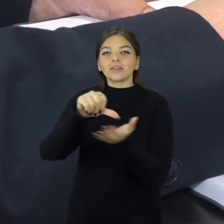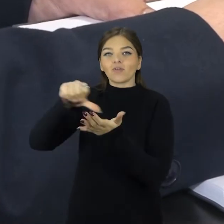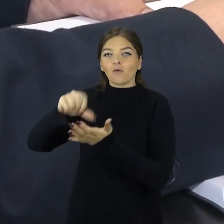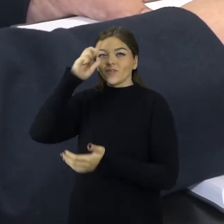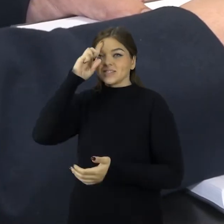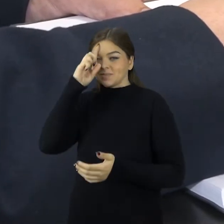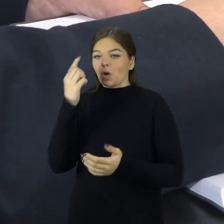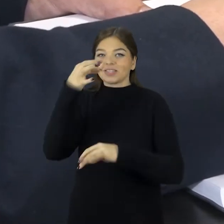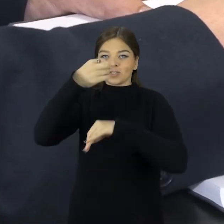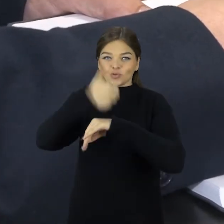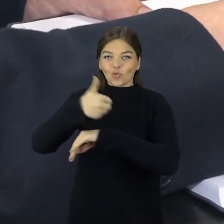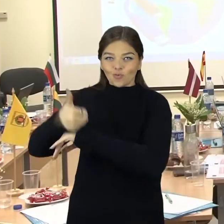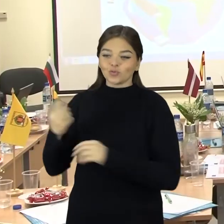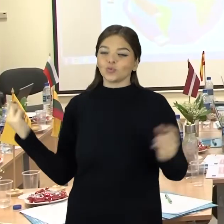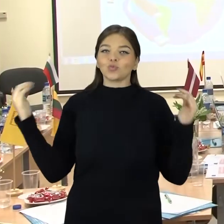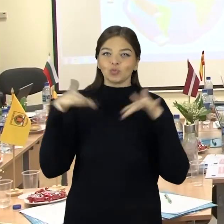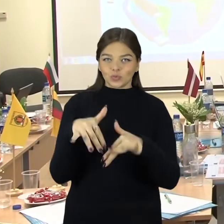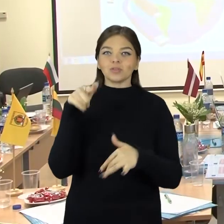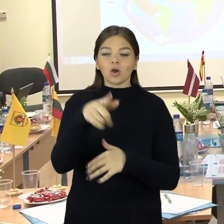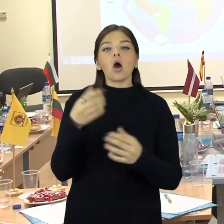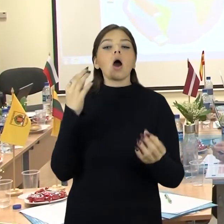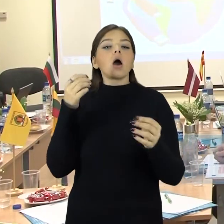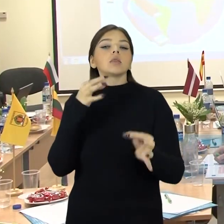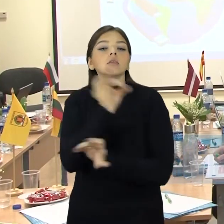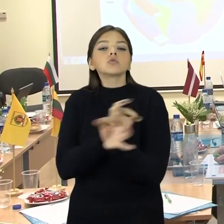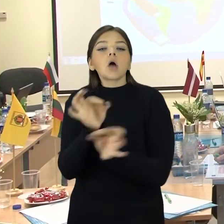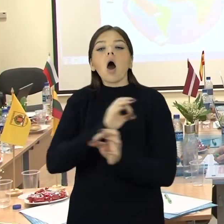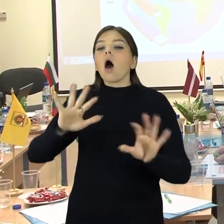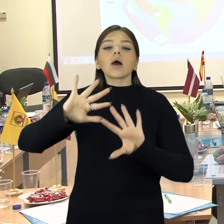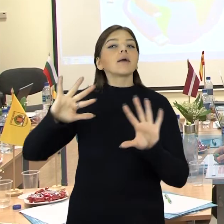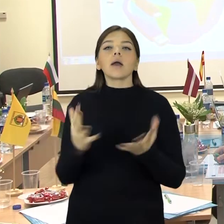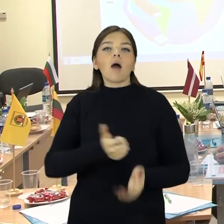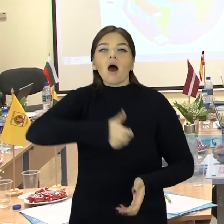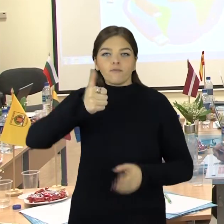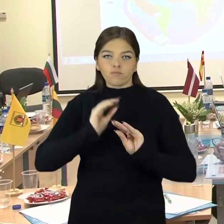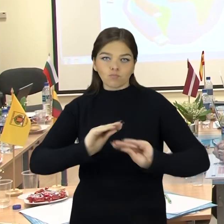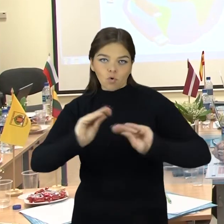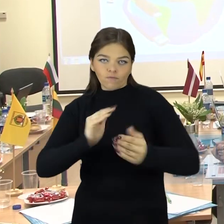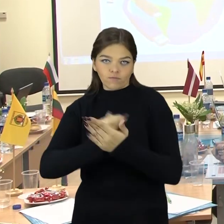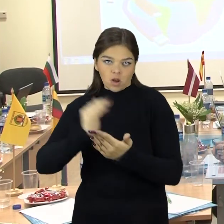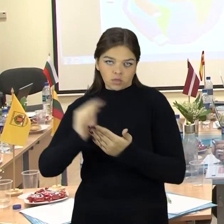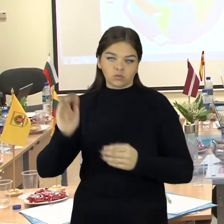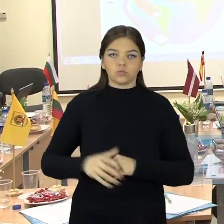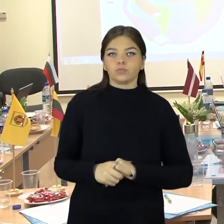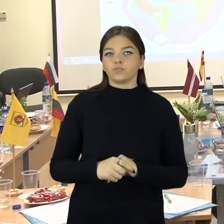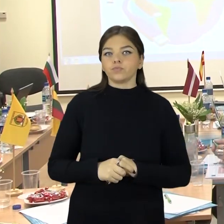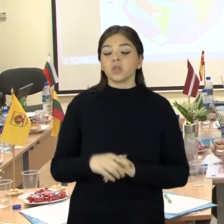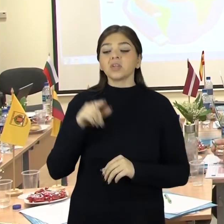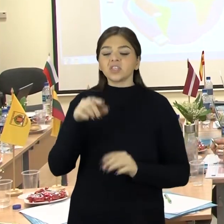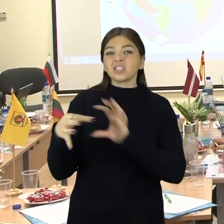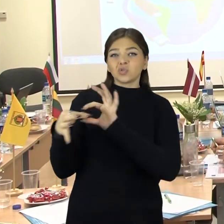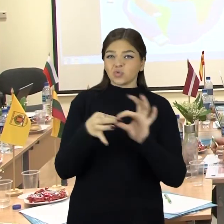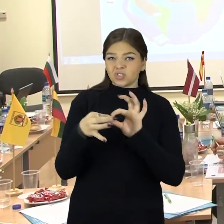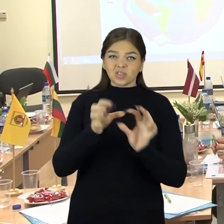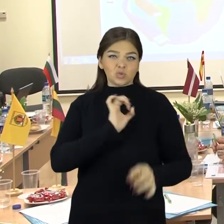geriausia mokyti suaugusius asmenis. Mūsų gimnazija yra tarptautiškiausia gimnazija Lietuvoje, bet tai yra nesusiję su gimnazija,